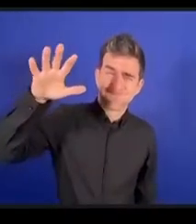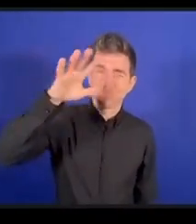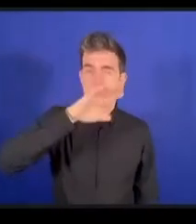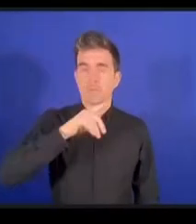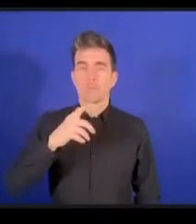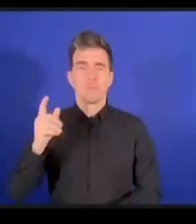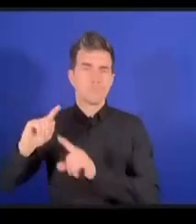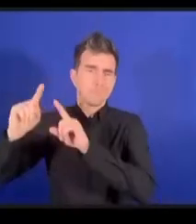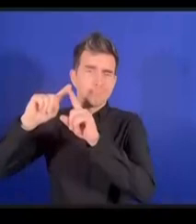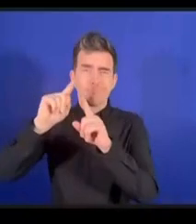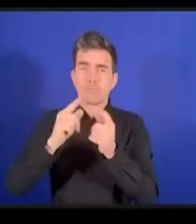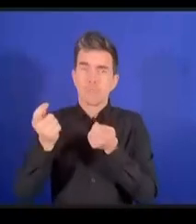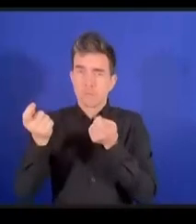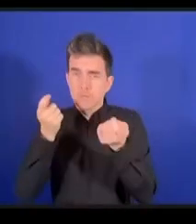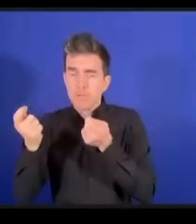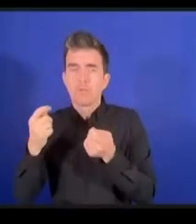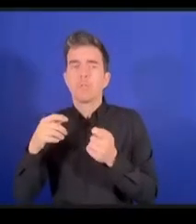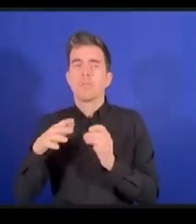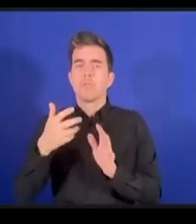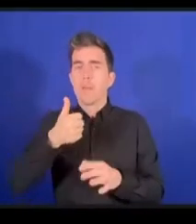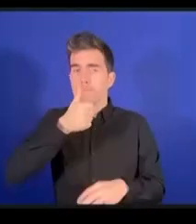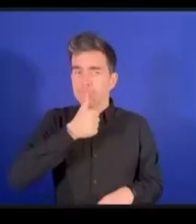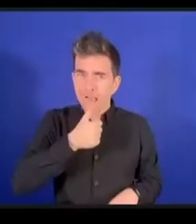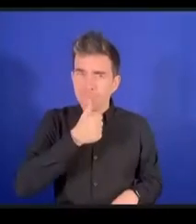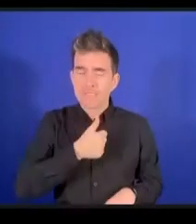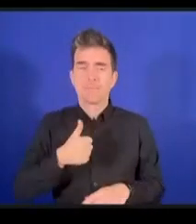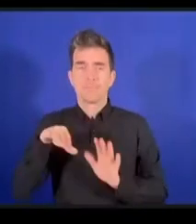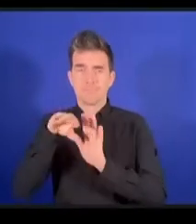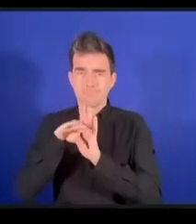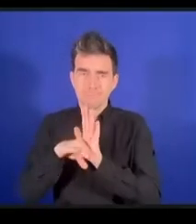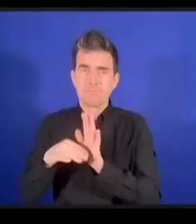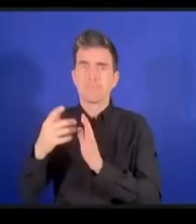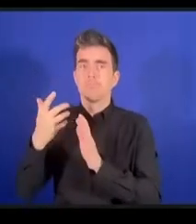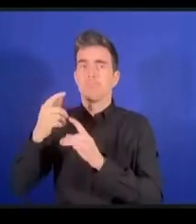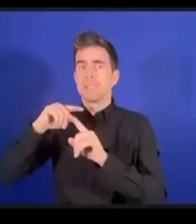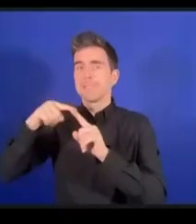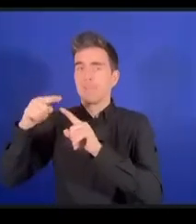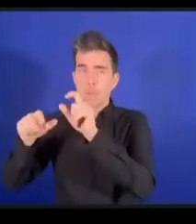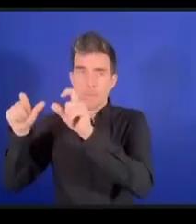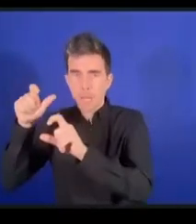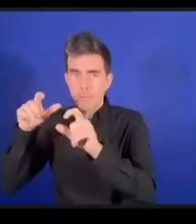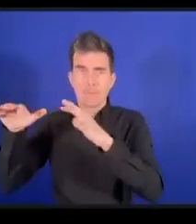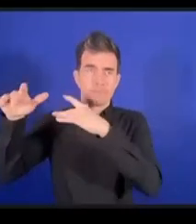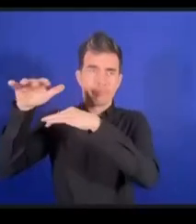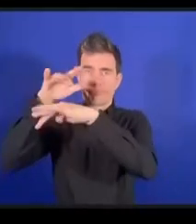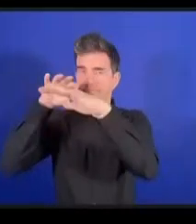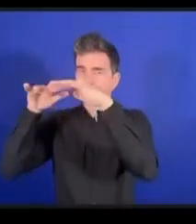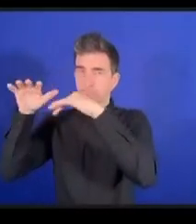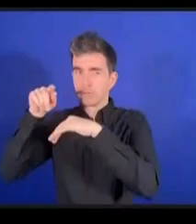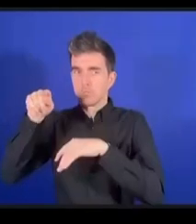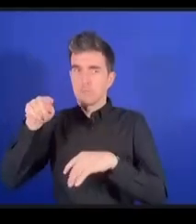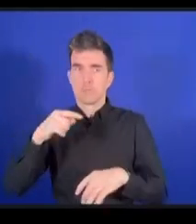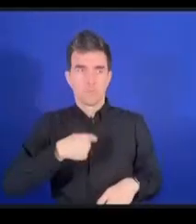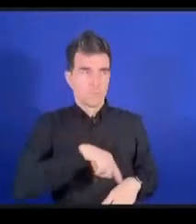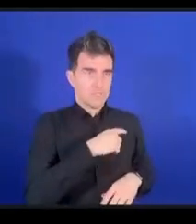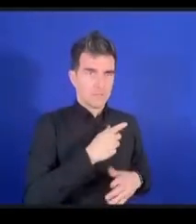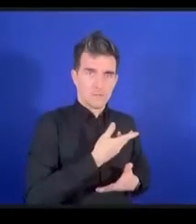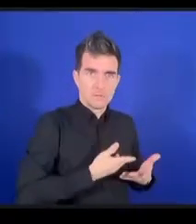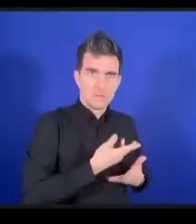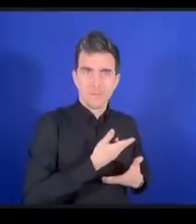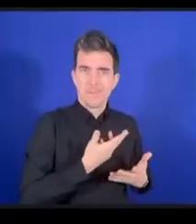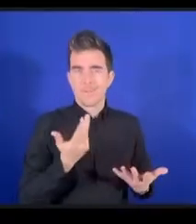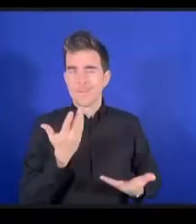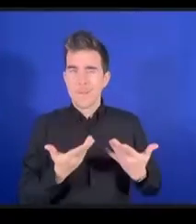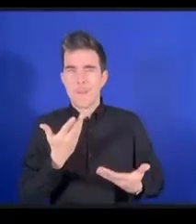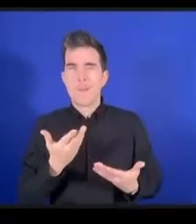ce que font d'autres coalitions dynamiques malgré cela il y a un fil rouge ceux avec